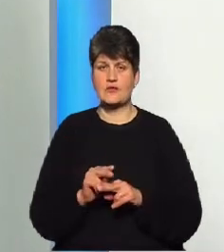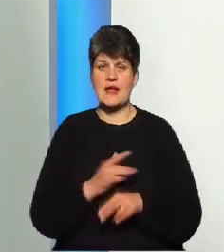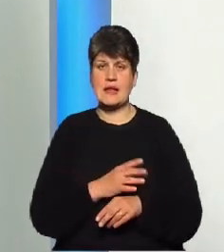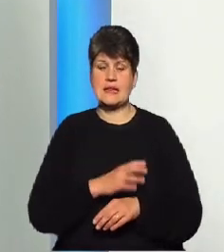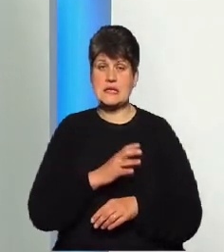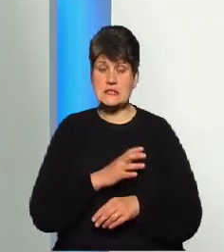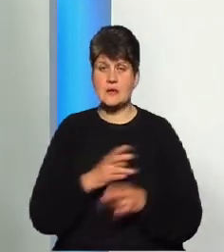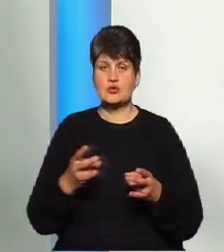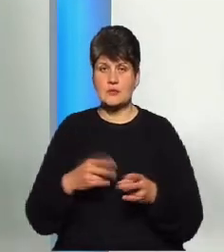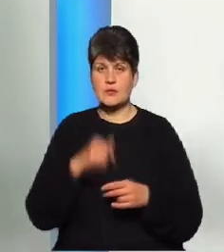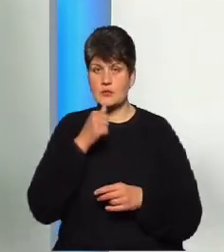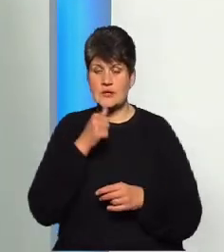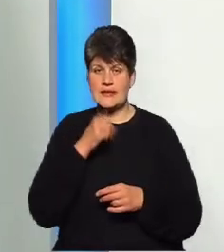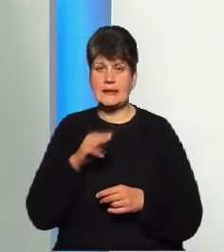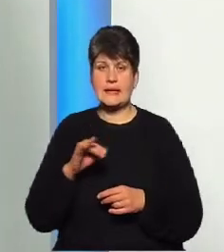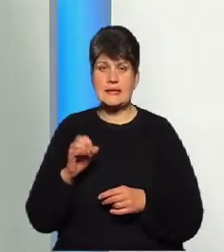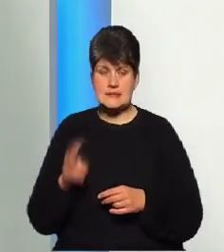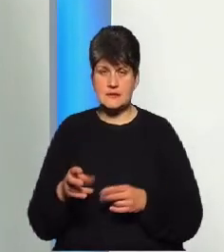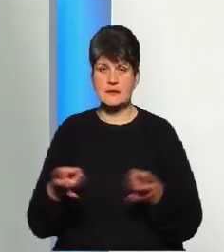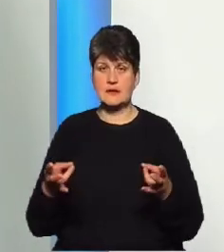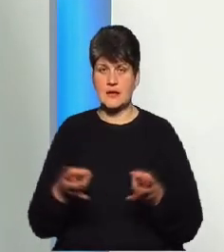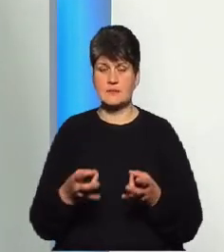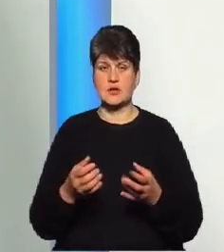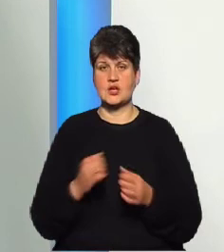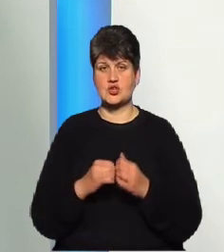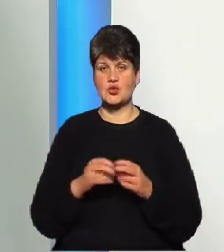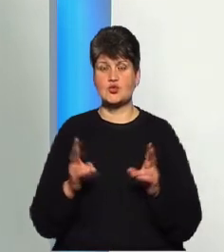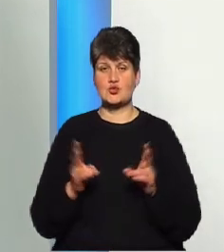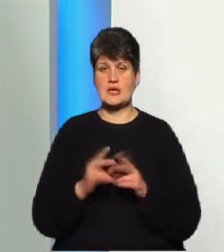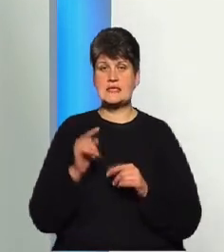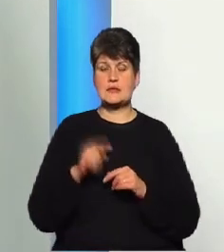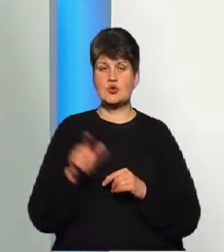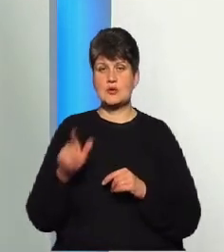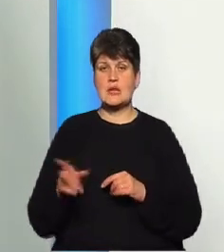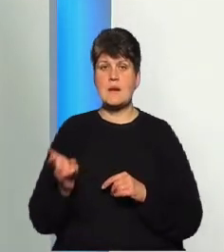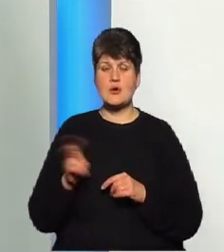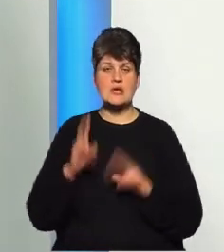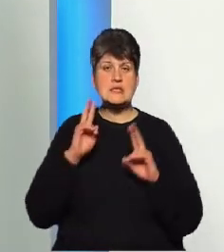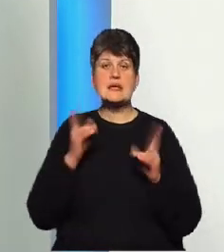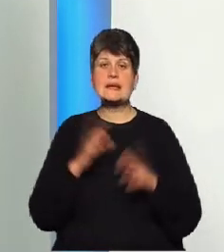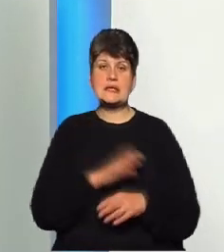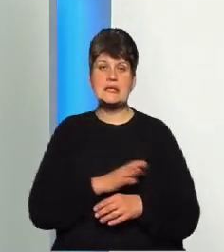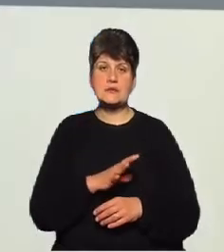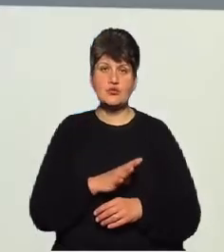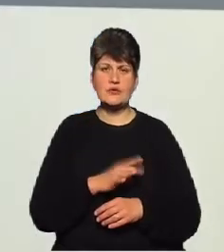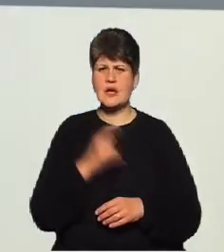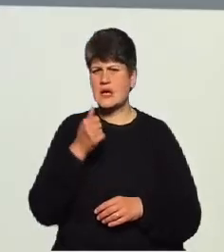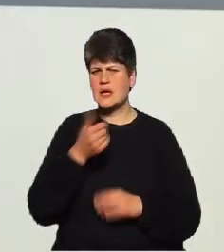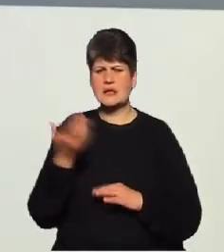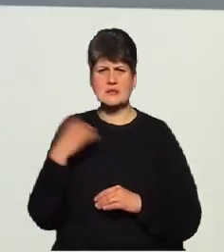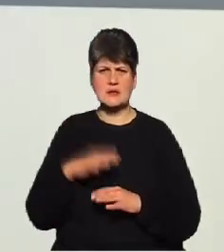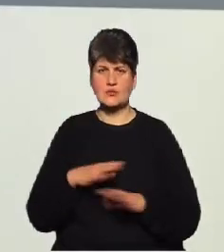артеріальний тиск, теж треба. Я часто зустріляюся з тим, що людина приходить, вона не знає, якийний тиск був, ні рік тому, ні два тому. Ну, як таке може бути? Це неправильно.